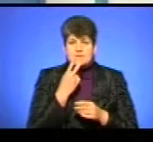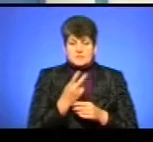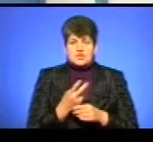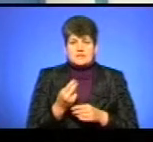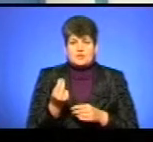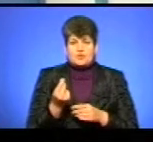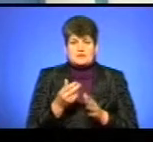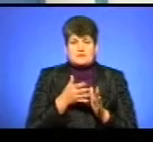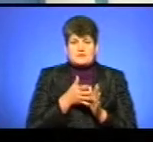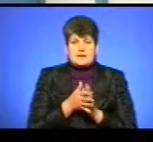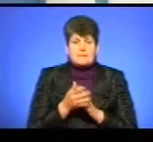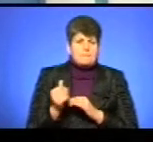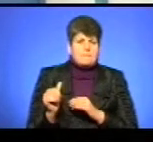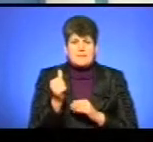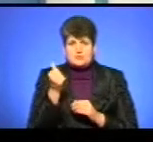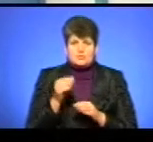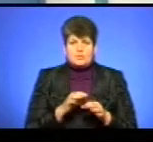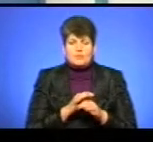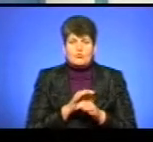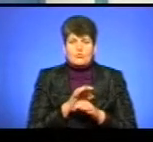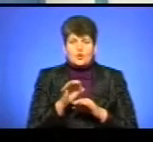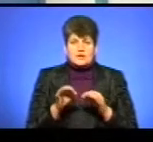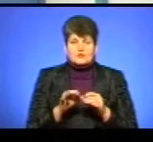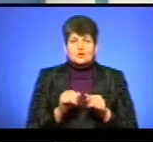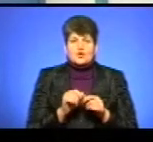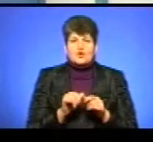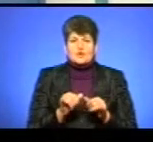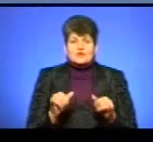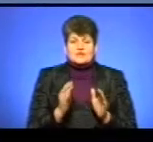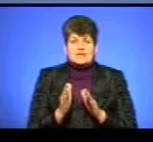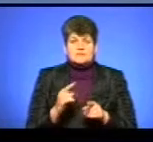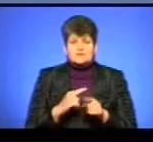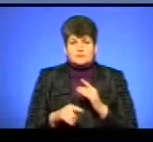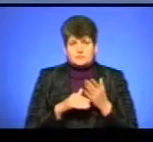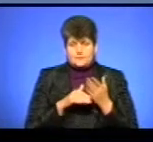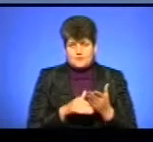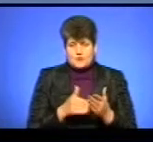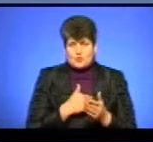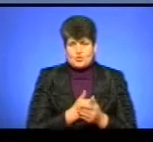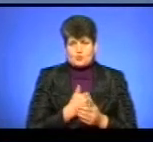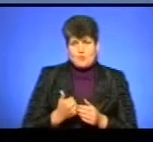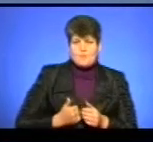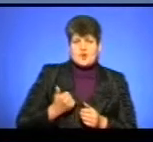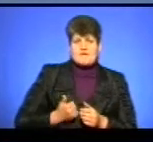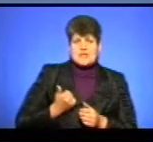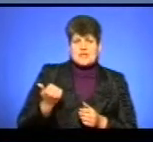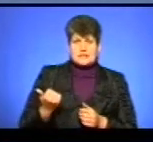кошти на реалізацію пілотного проєкту щодо розвитку системи екстреної медичної допомоги. І хочу похвалитися, що